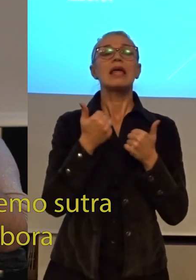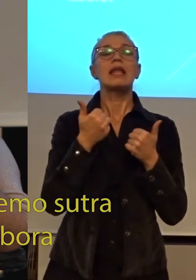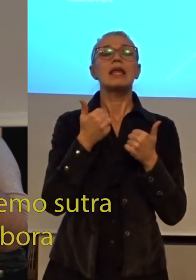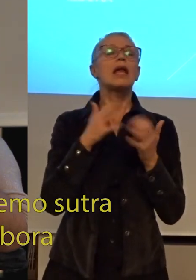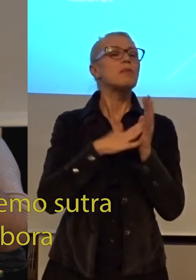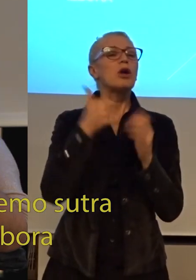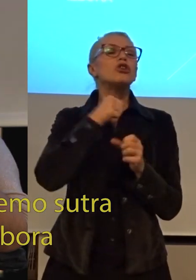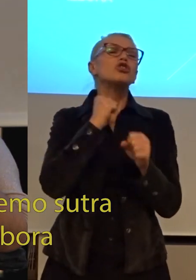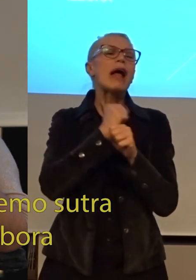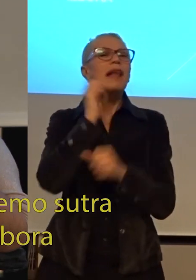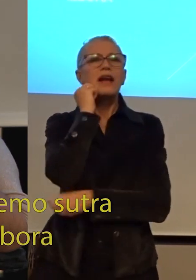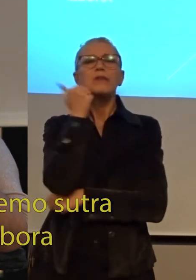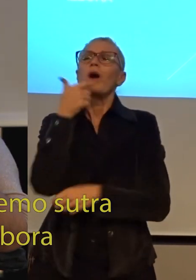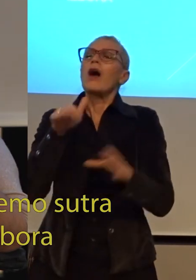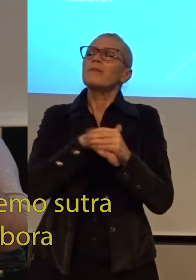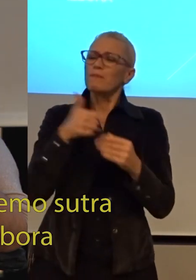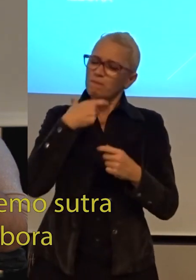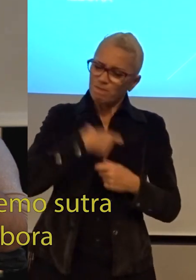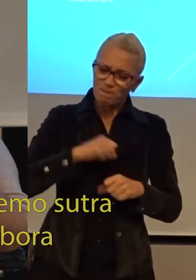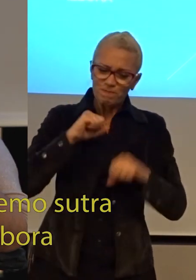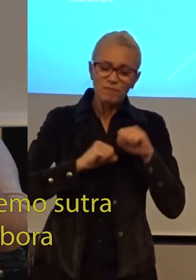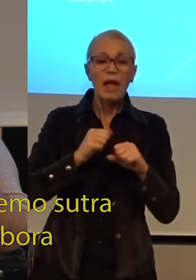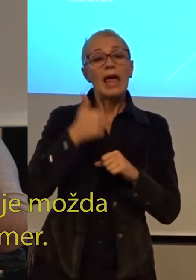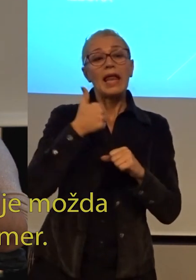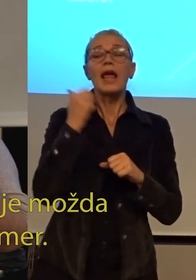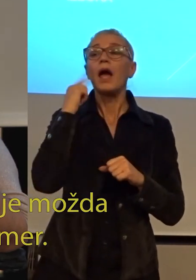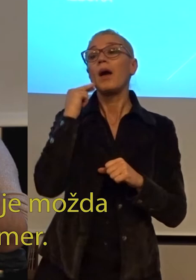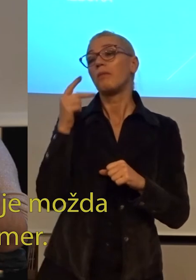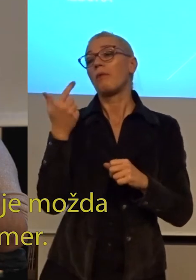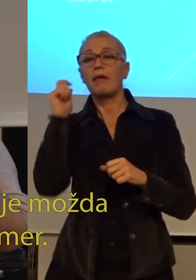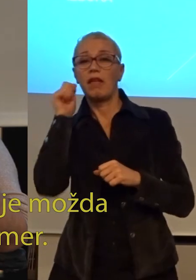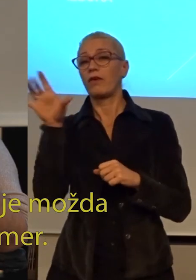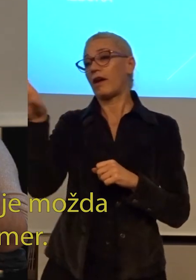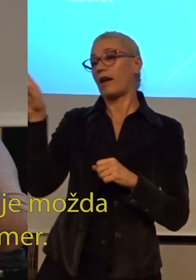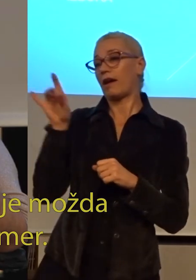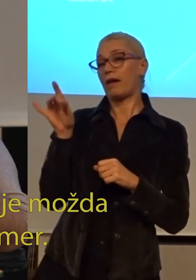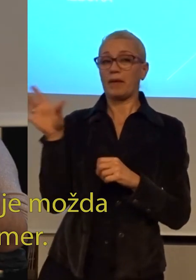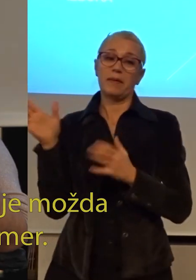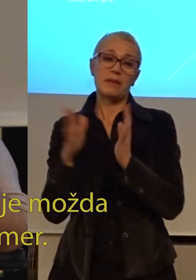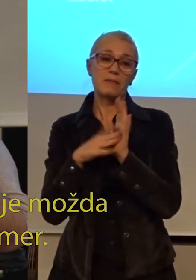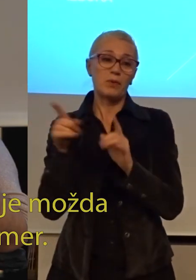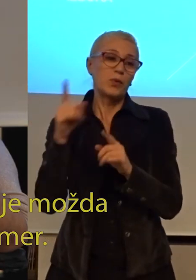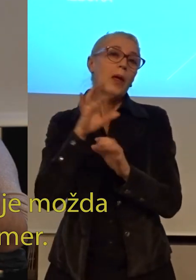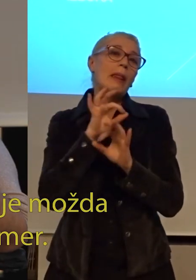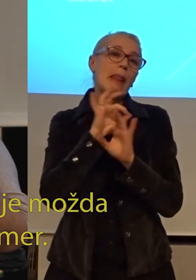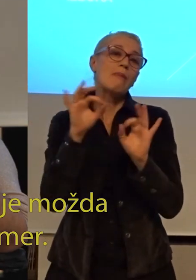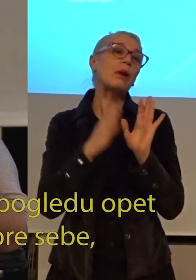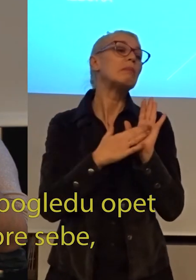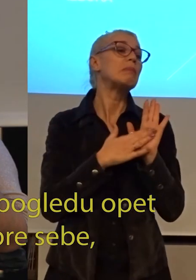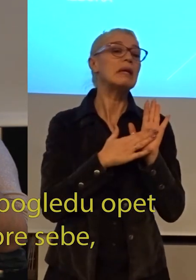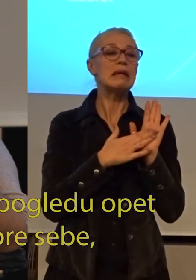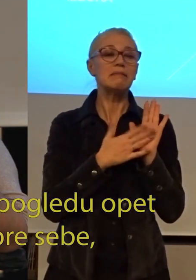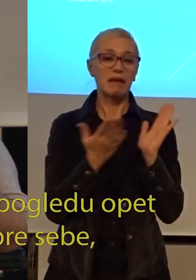odnosno izbora šta ćemo čim ćemo sutra da se bavimo ili izbora životnog partnera. To je možda najočigledniji primjer.